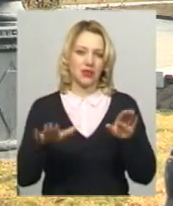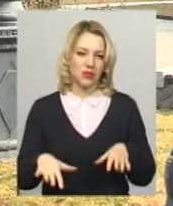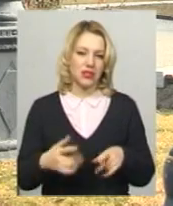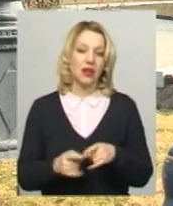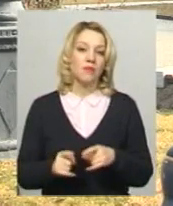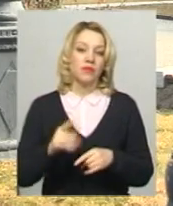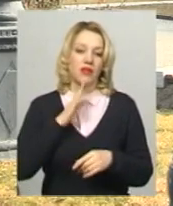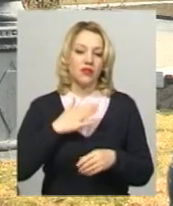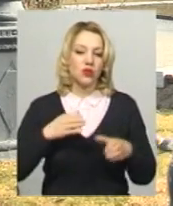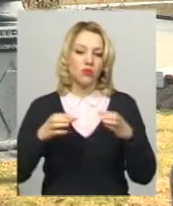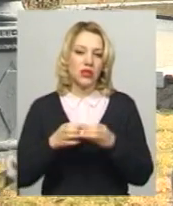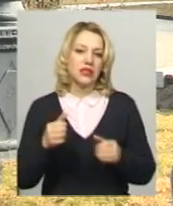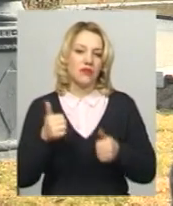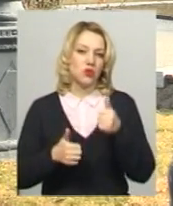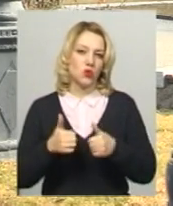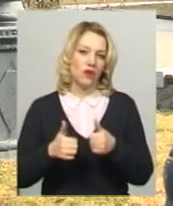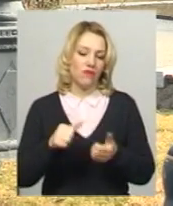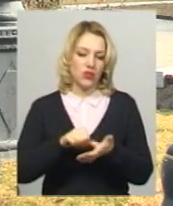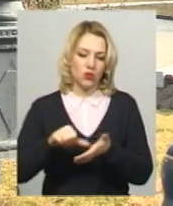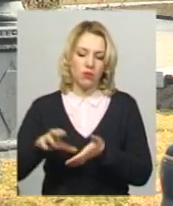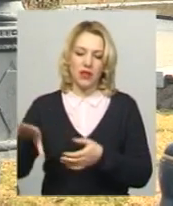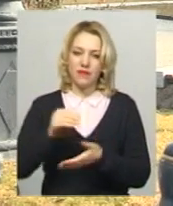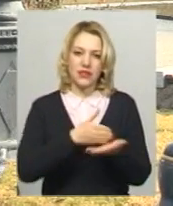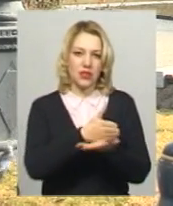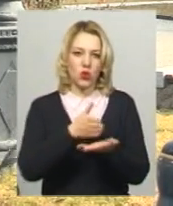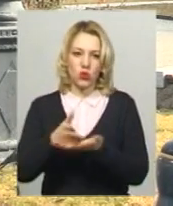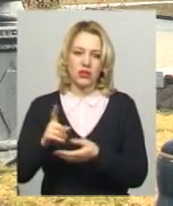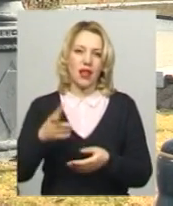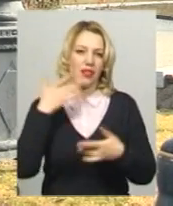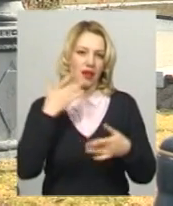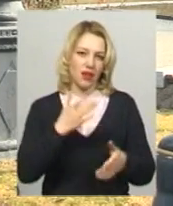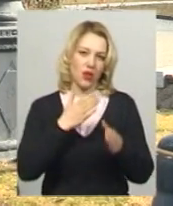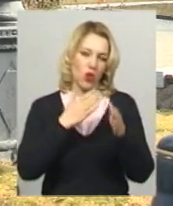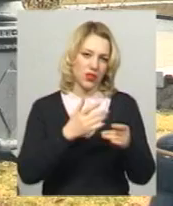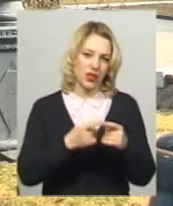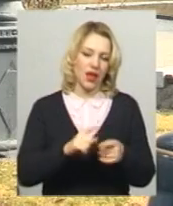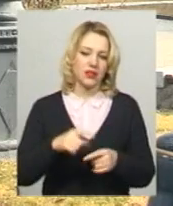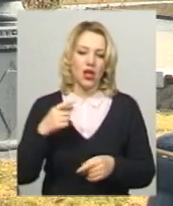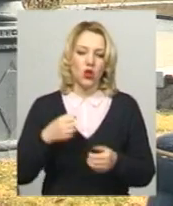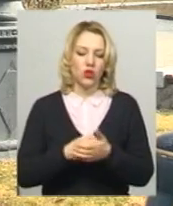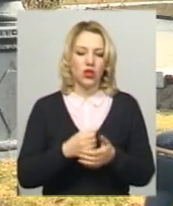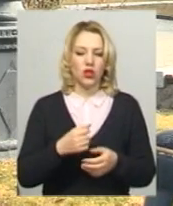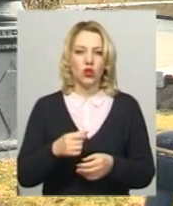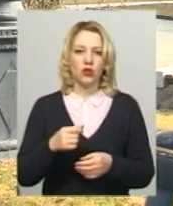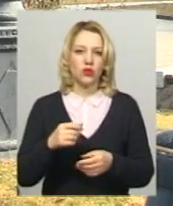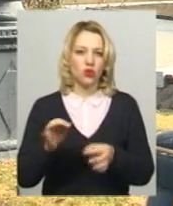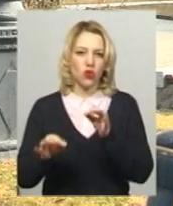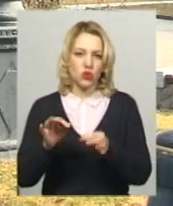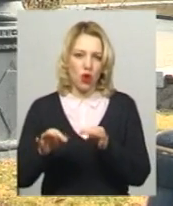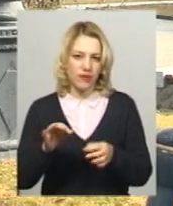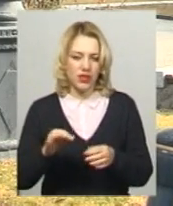Наша команда виступала во всіх розділах, які були. Це легкий контакт до першої технічної дії, це дозований контакт